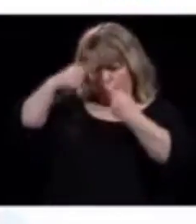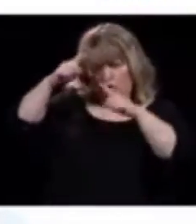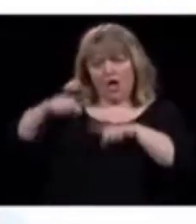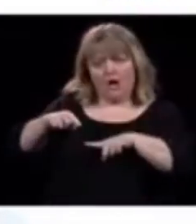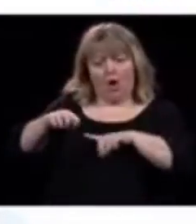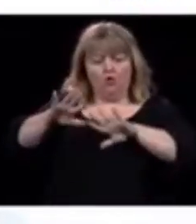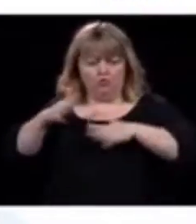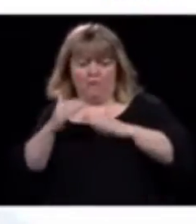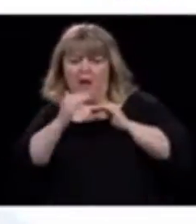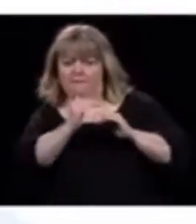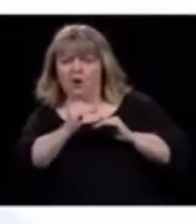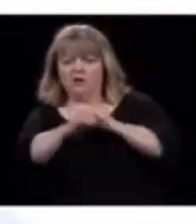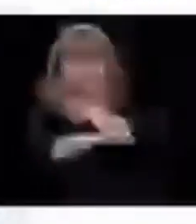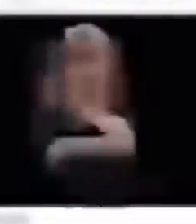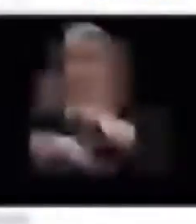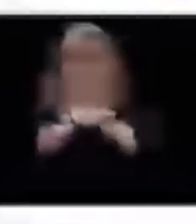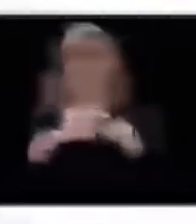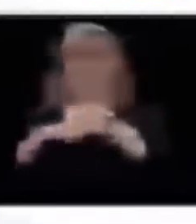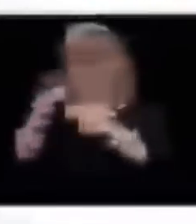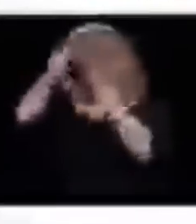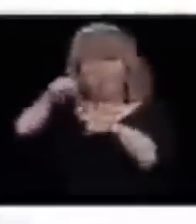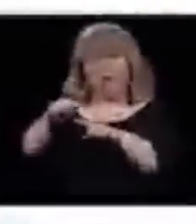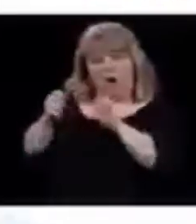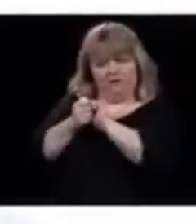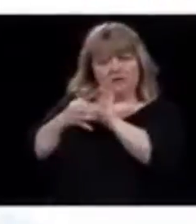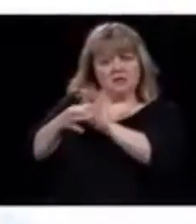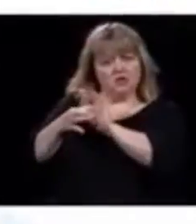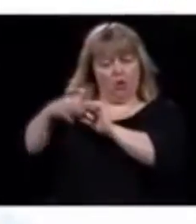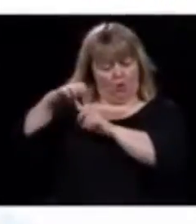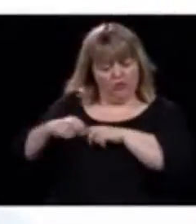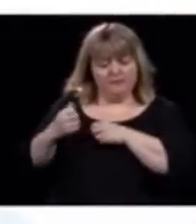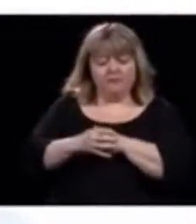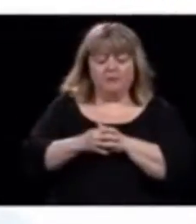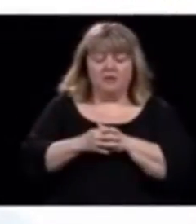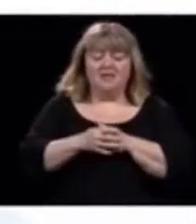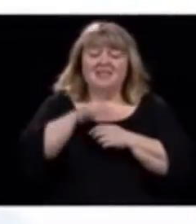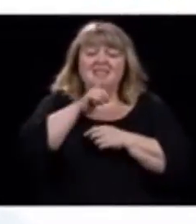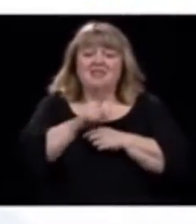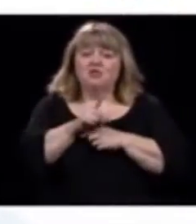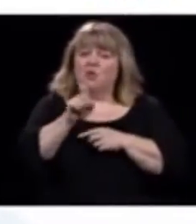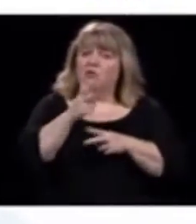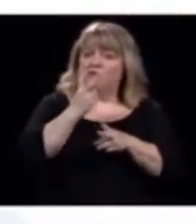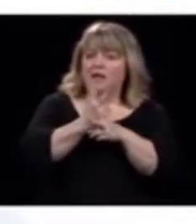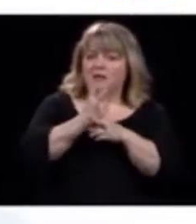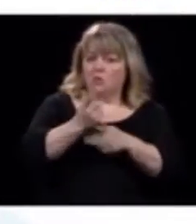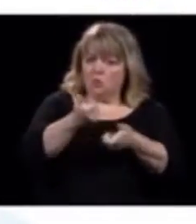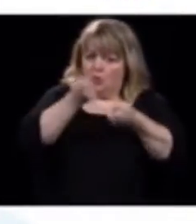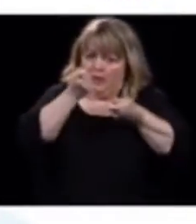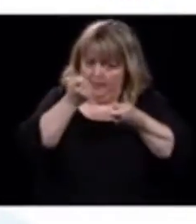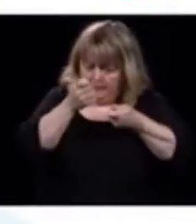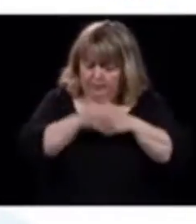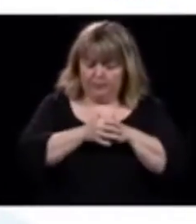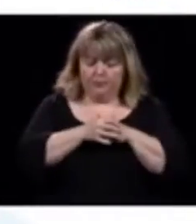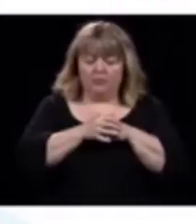protéger le personnel. Évidemment, il faut toujours faire attention pour utiliser